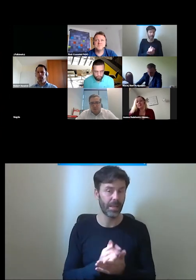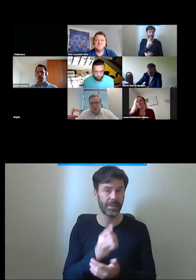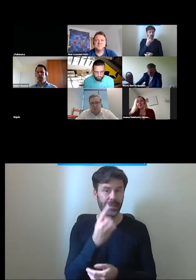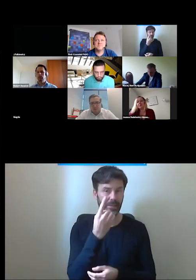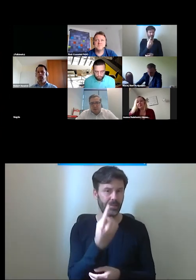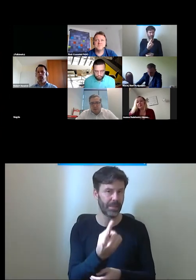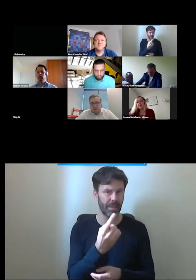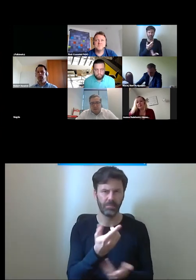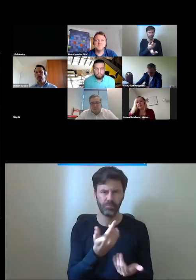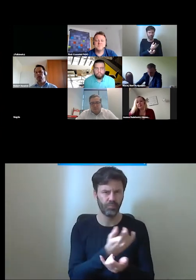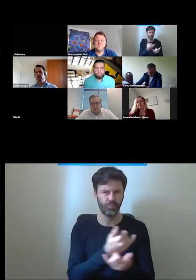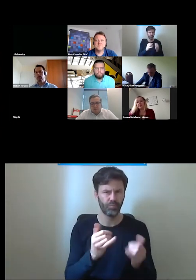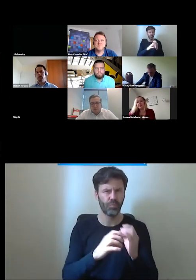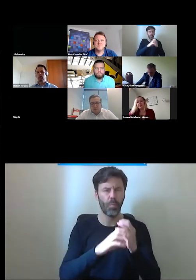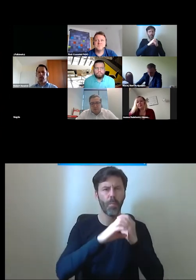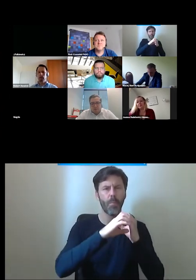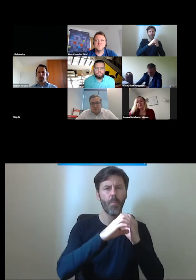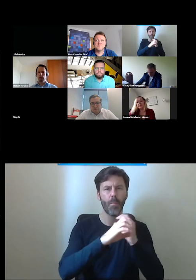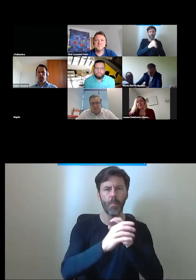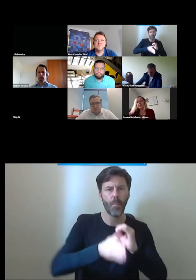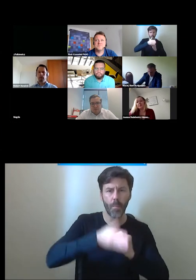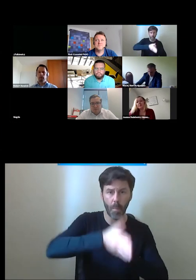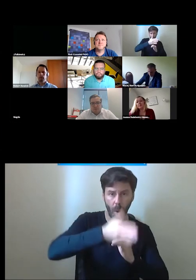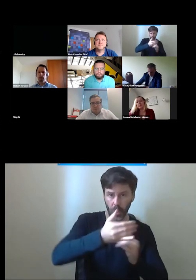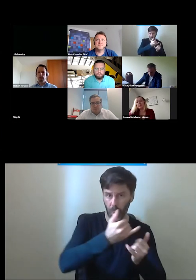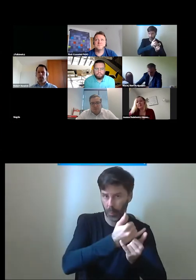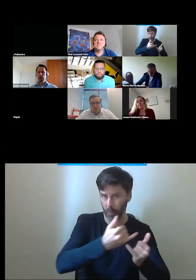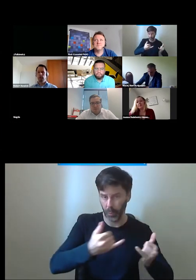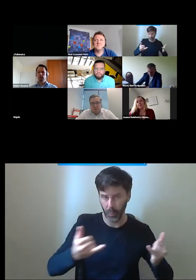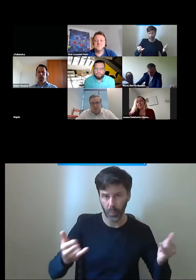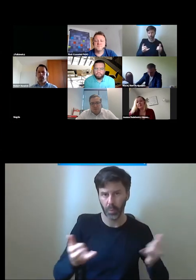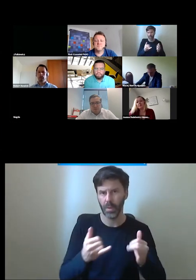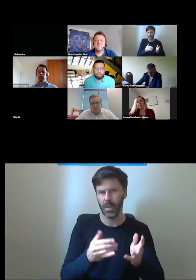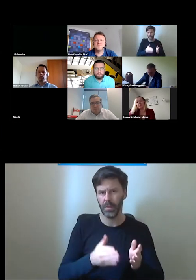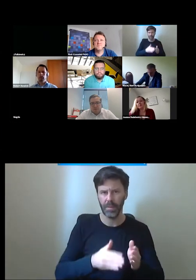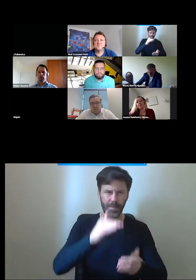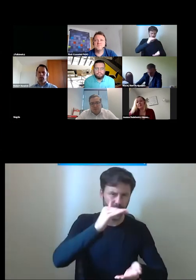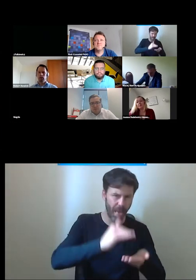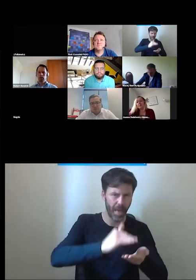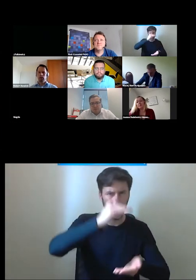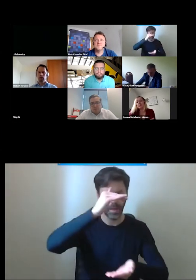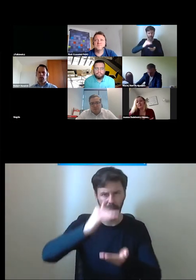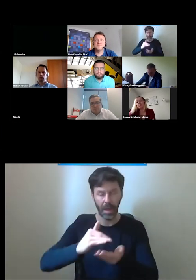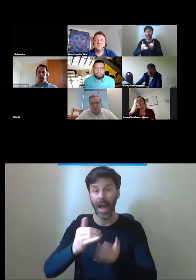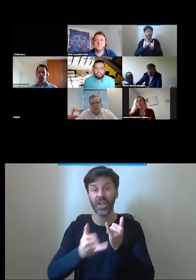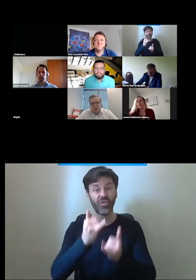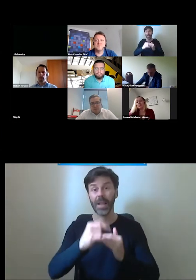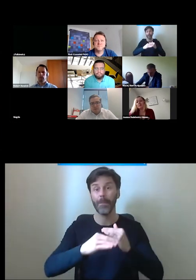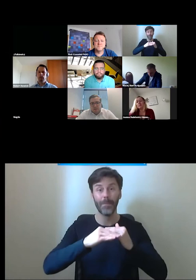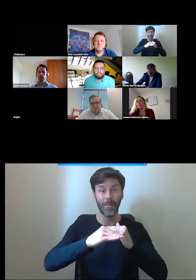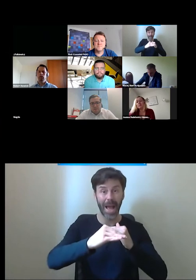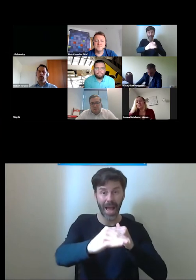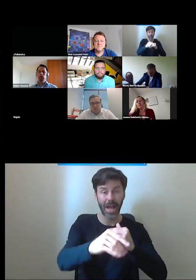wysokości podłogi to perony są to na peronach w określonych miejscach dokładnie tam gdzie są znajdują się drzwi